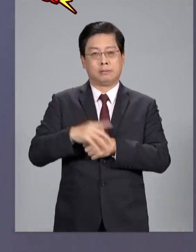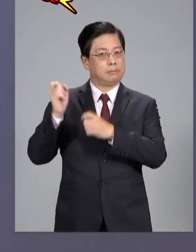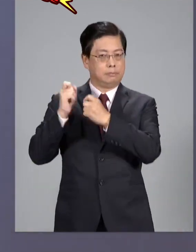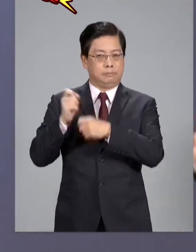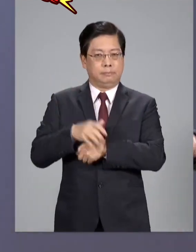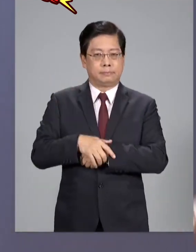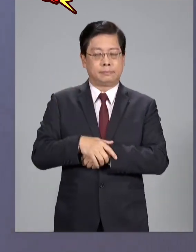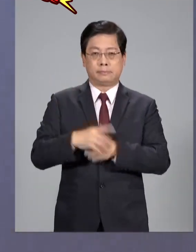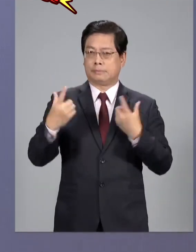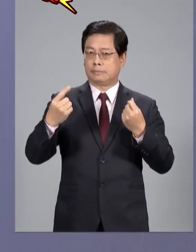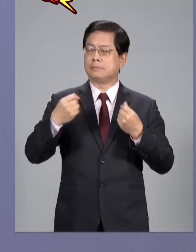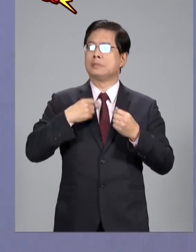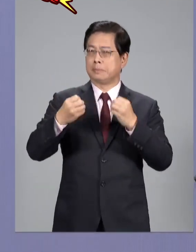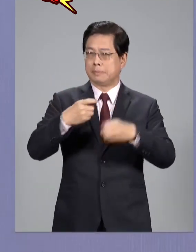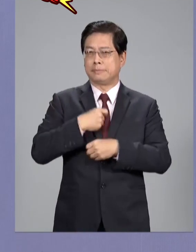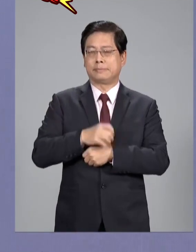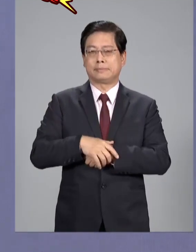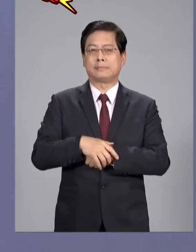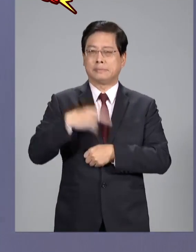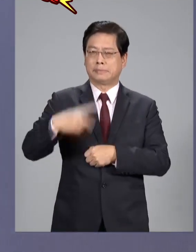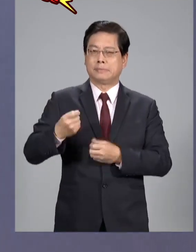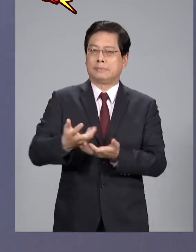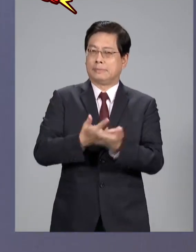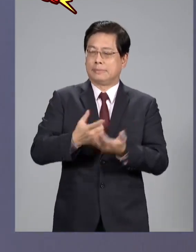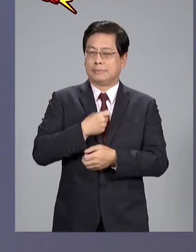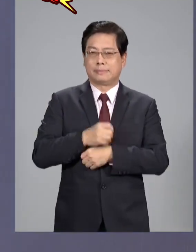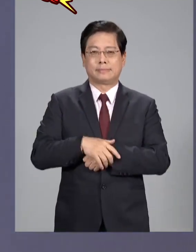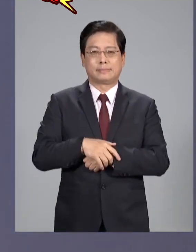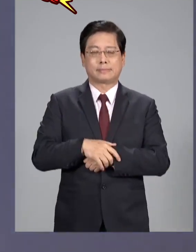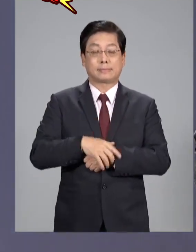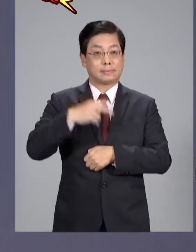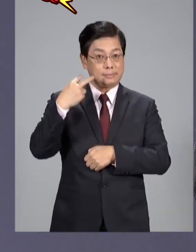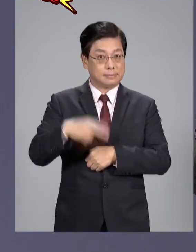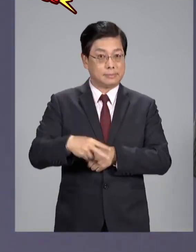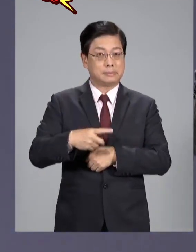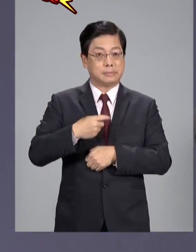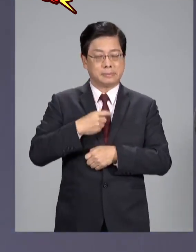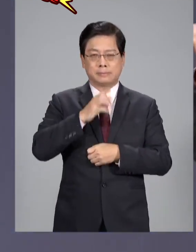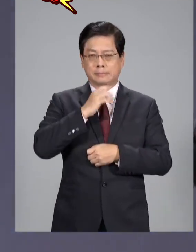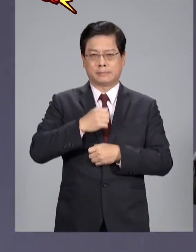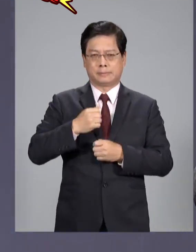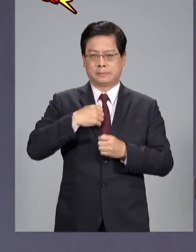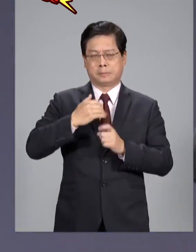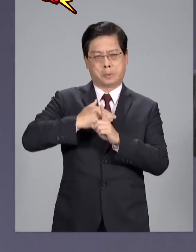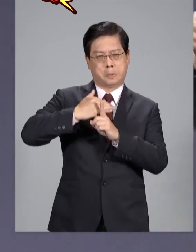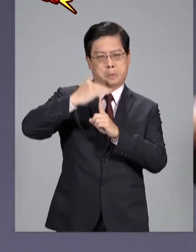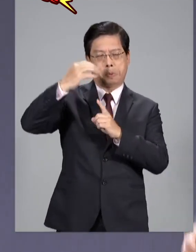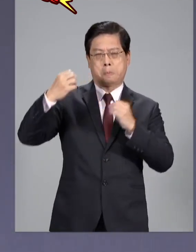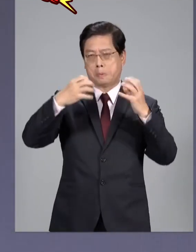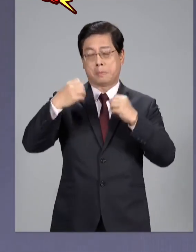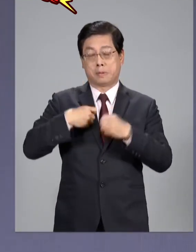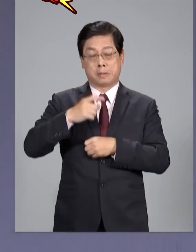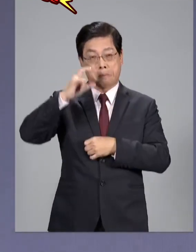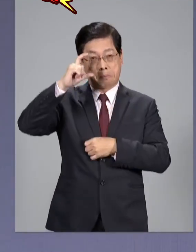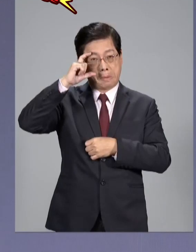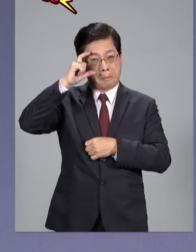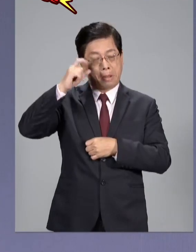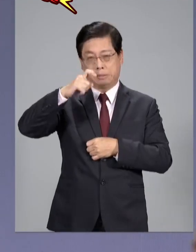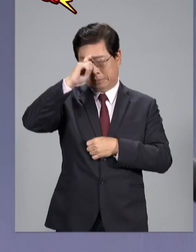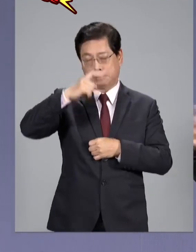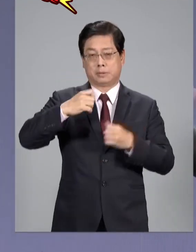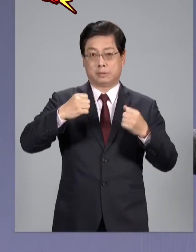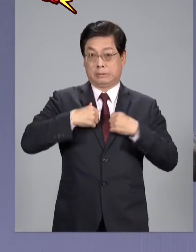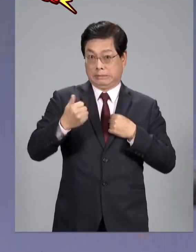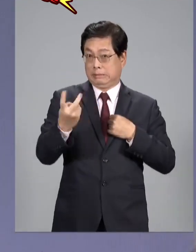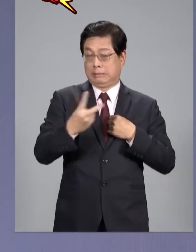最近他還是要談啊還是要溝通啊更要尋求高級的談話拜登一直希望跟習近平見